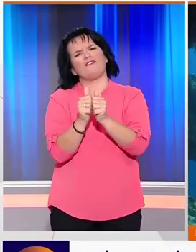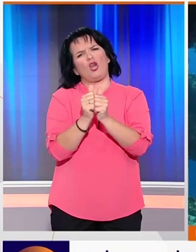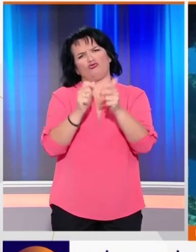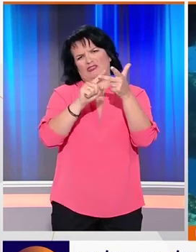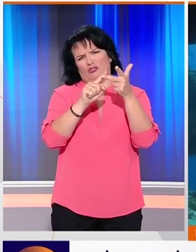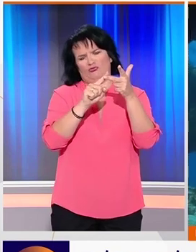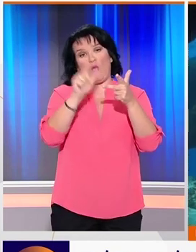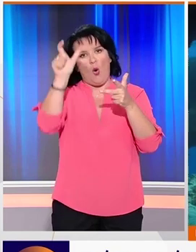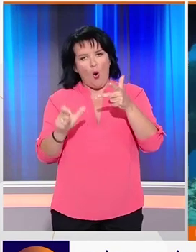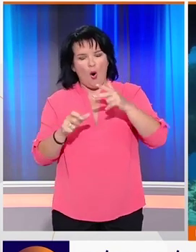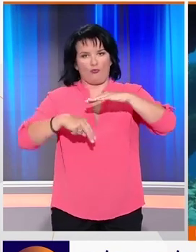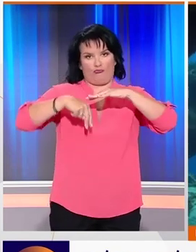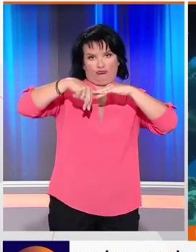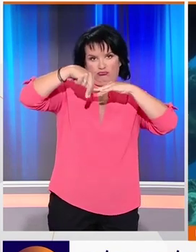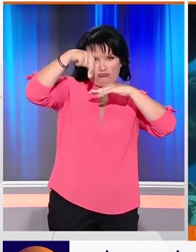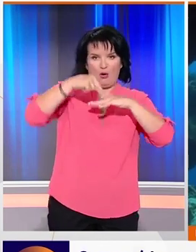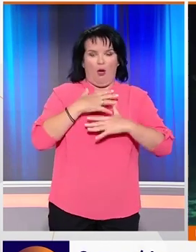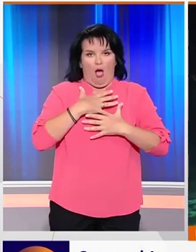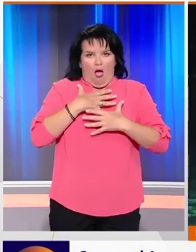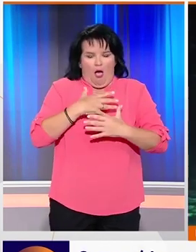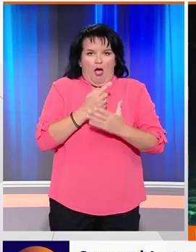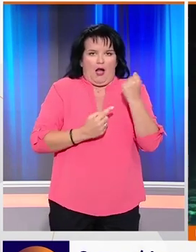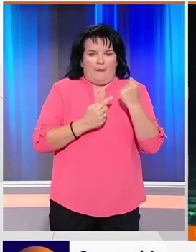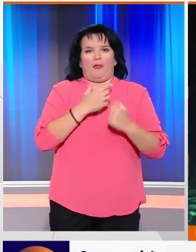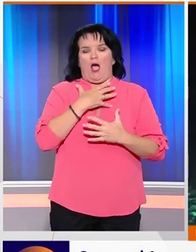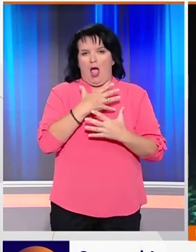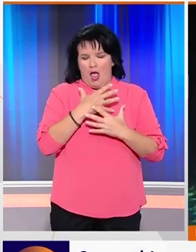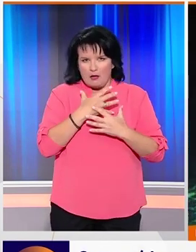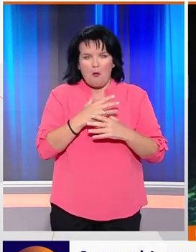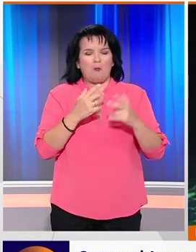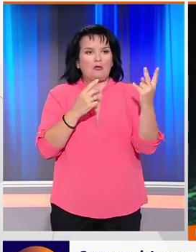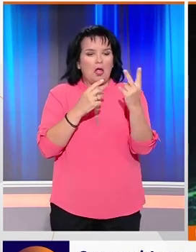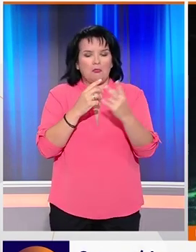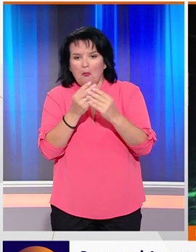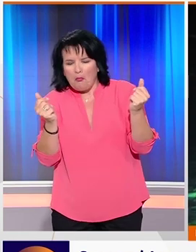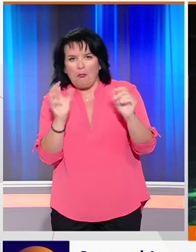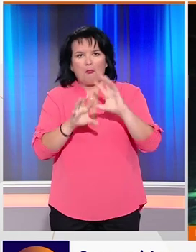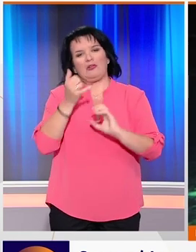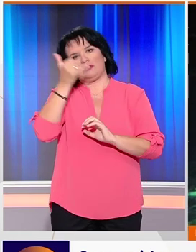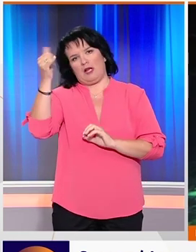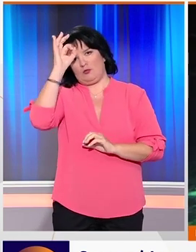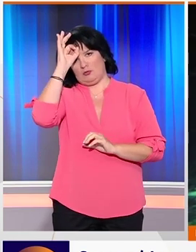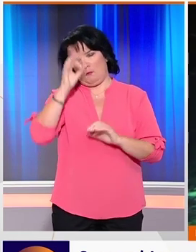Όταν ο τελευταίος αναδύθηκε λόγω έλλειψης αέρα, δεν κατάφερε να εντοπίσει τους δύτες και η ειδοποίησε τις αρχές.